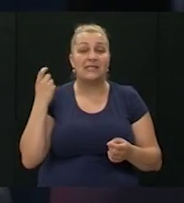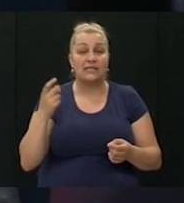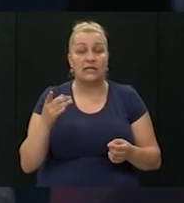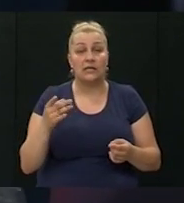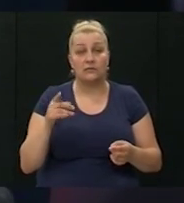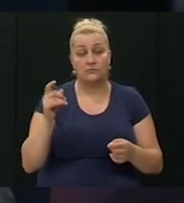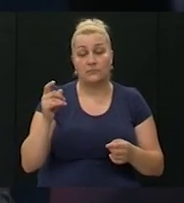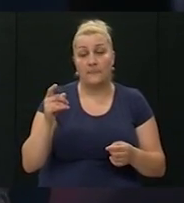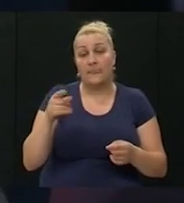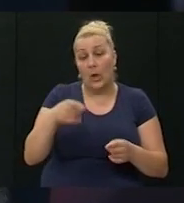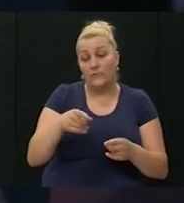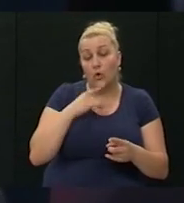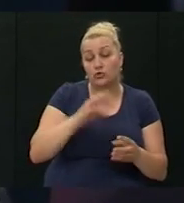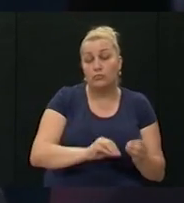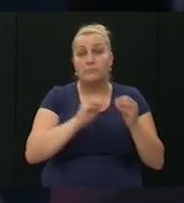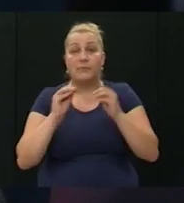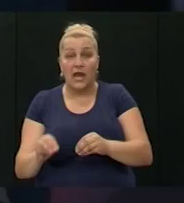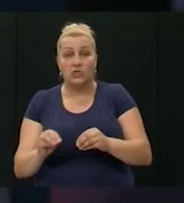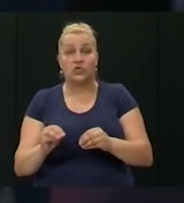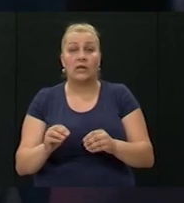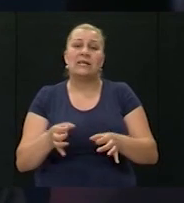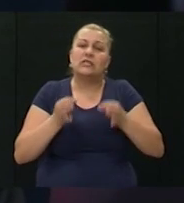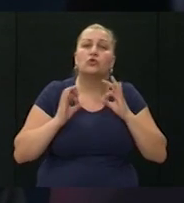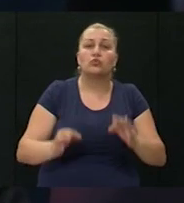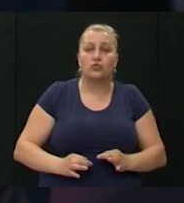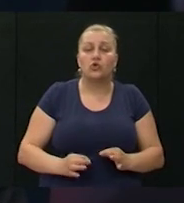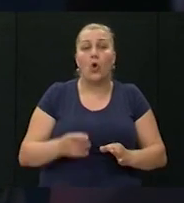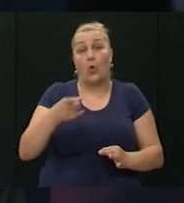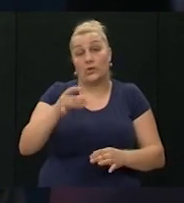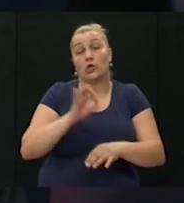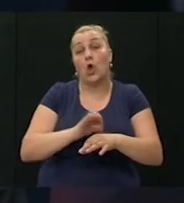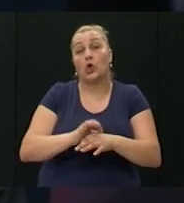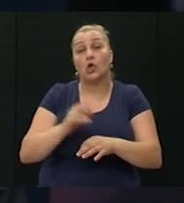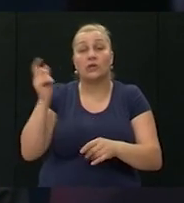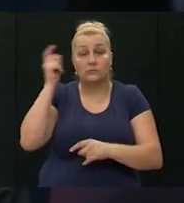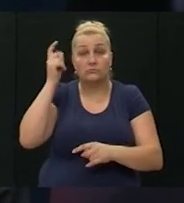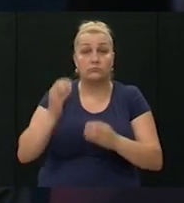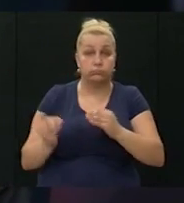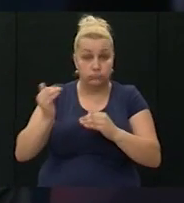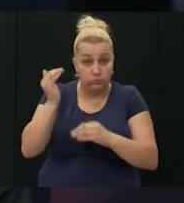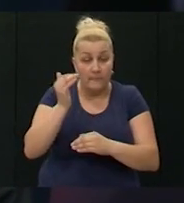ove prelaske i sa stručnog aspekta, dakle, o strane doktora znanosti i njegovog tima. Govori o tim